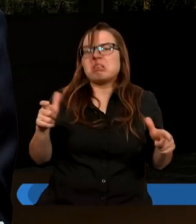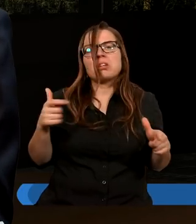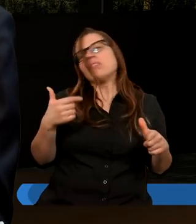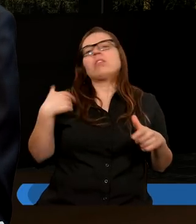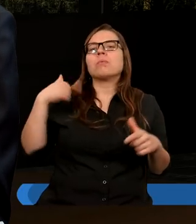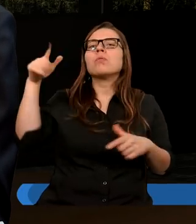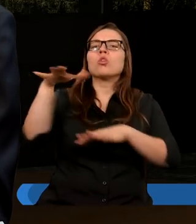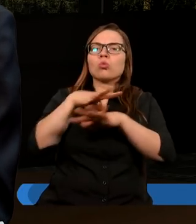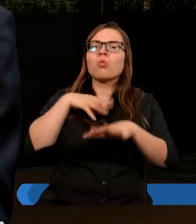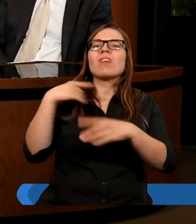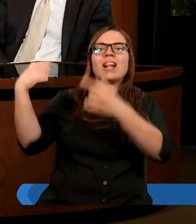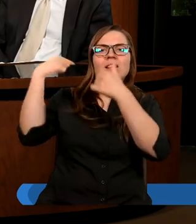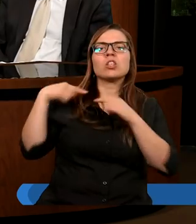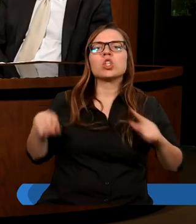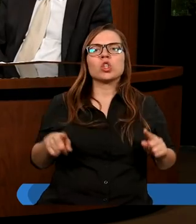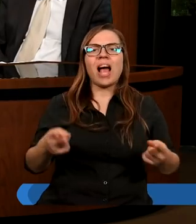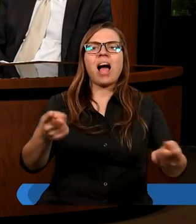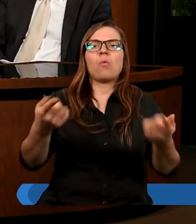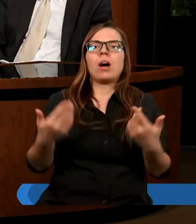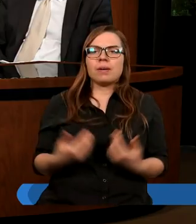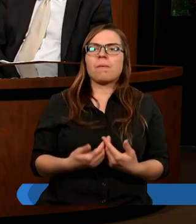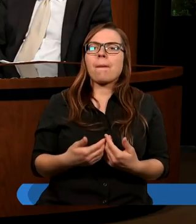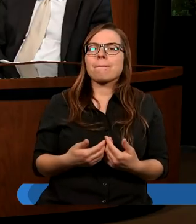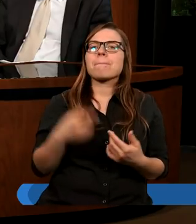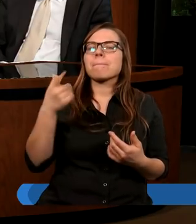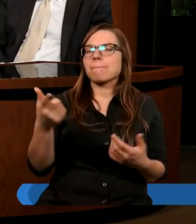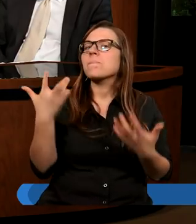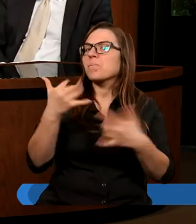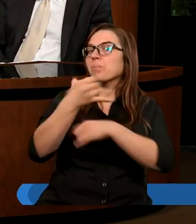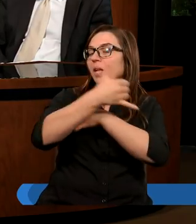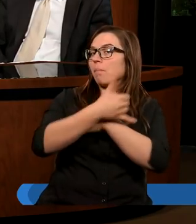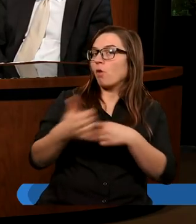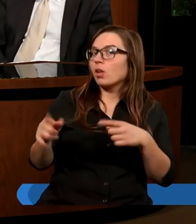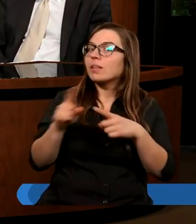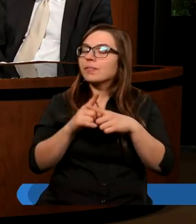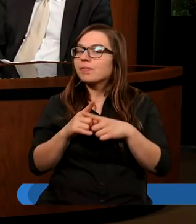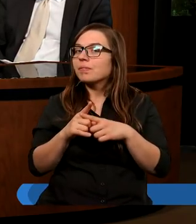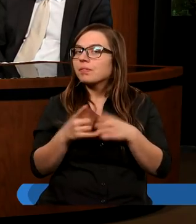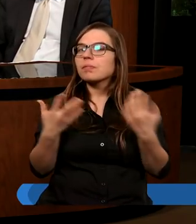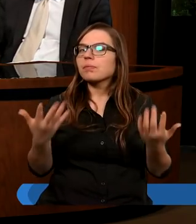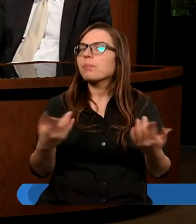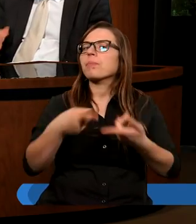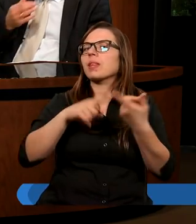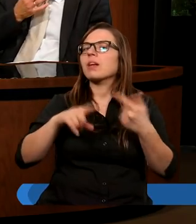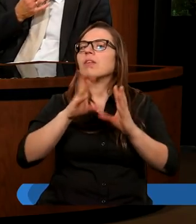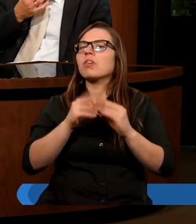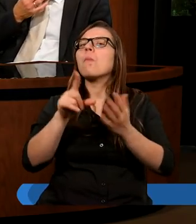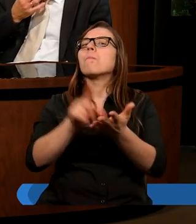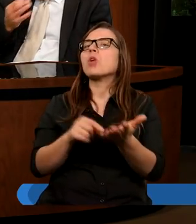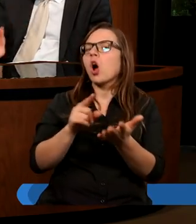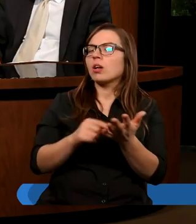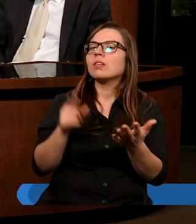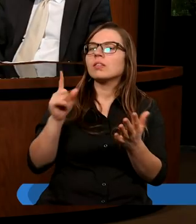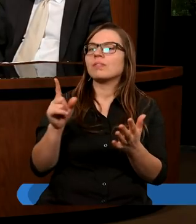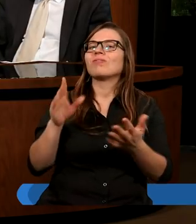Święty zadecydował. Ale myślę, że warto też podkreślić, że przede wszystkim Piotr złożył